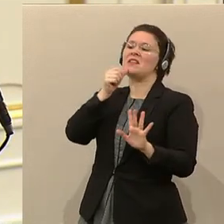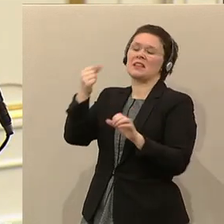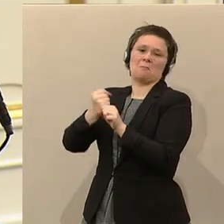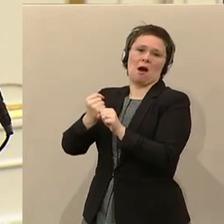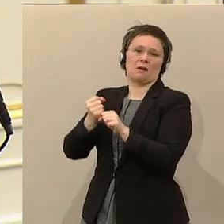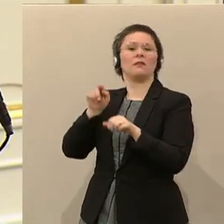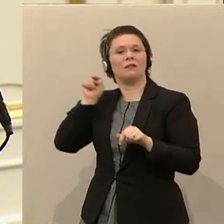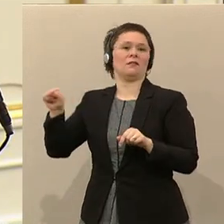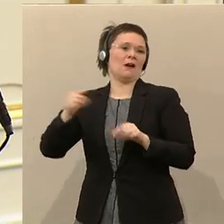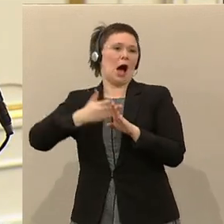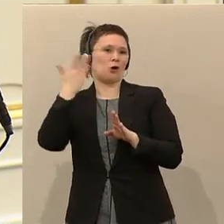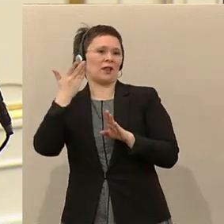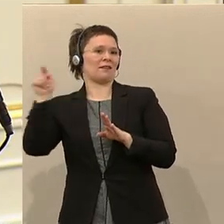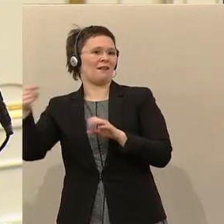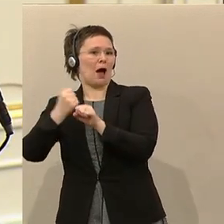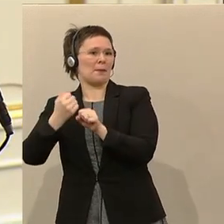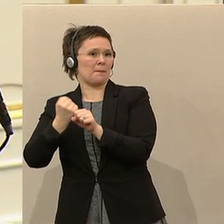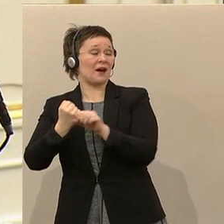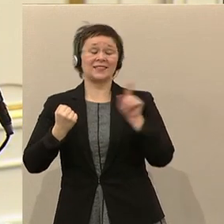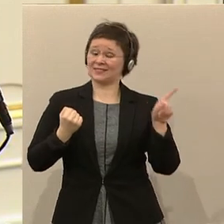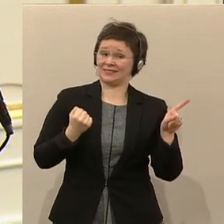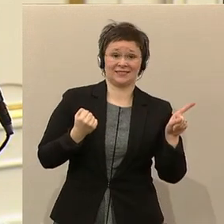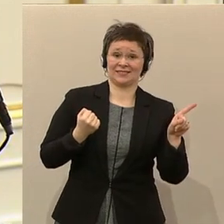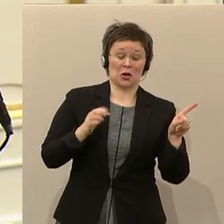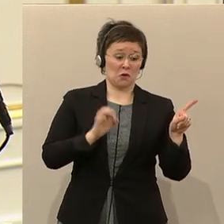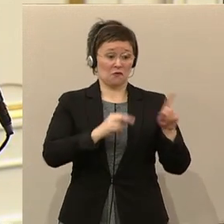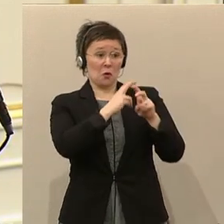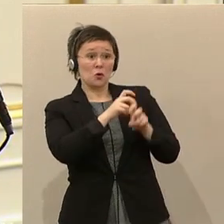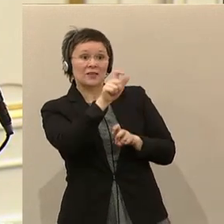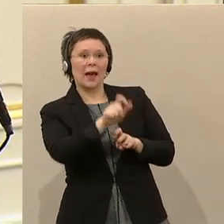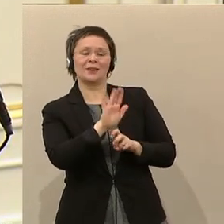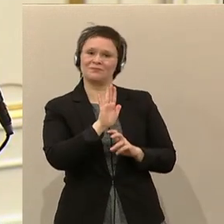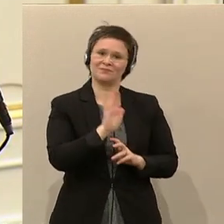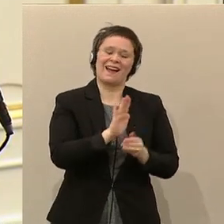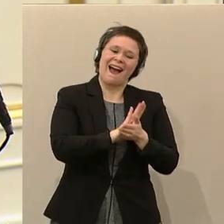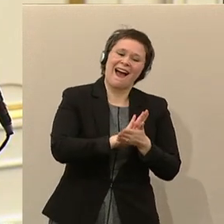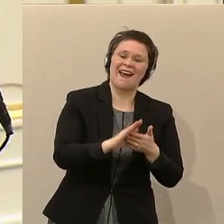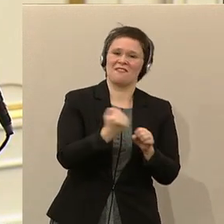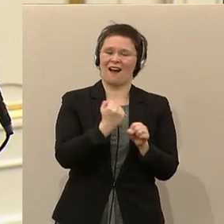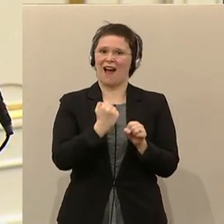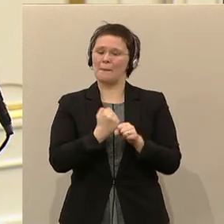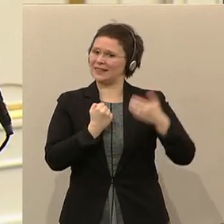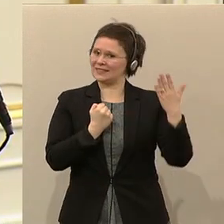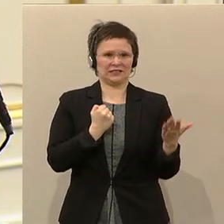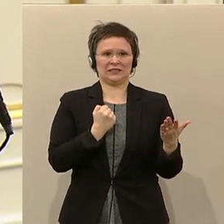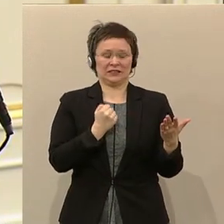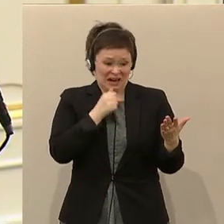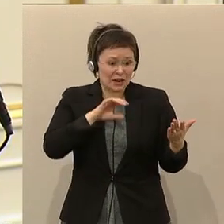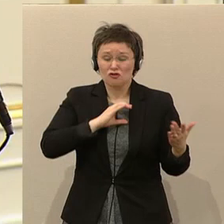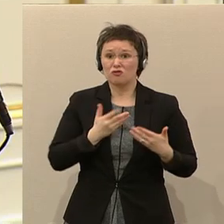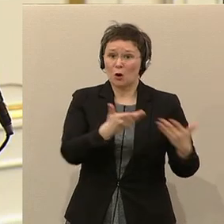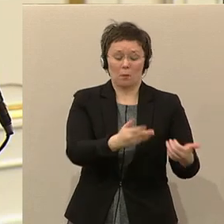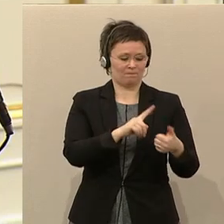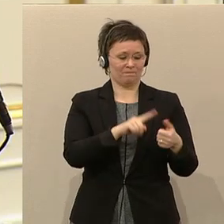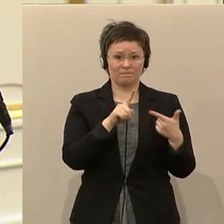Sie haben die Chance vertan, für einen niederschwelligen Job einen anständigen Gehalt zu bekommen. Sie haben die Chance vertan, dass die